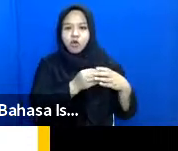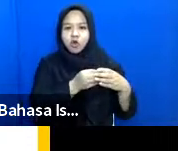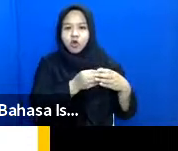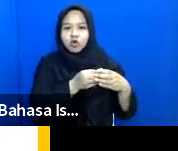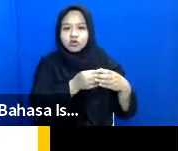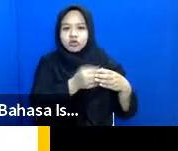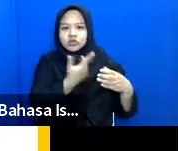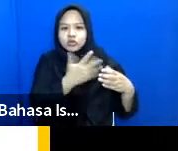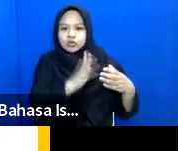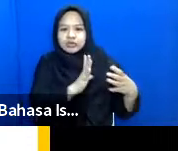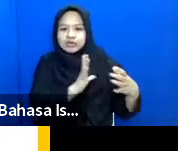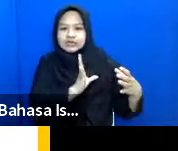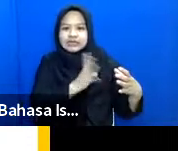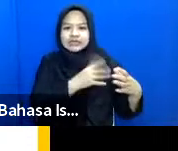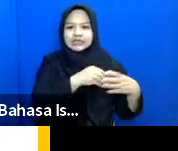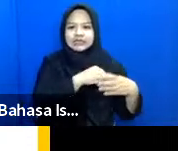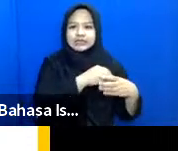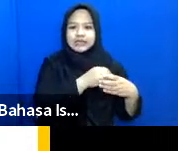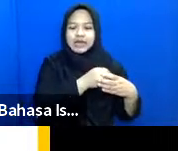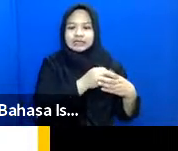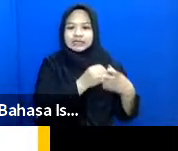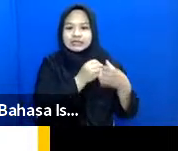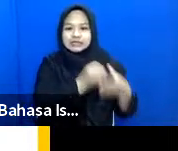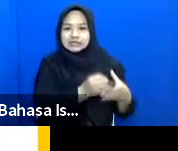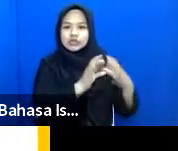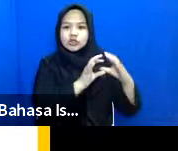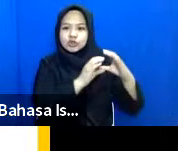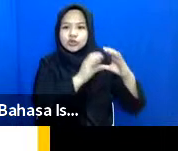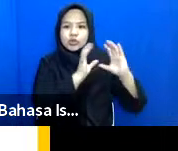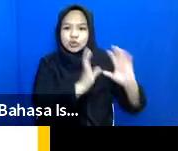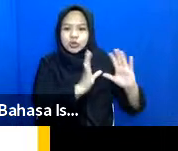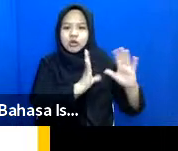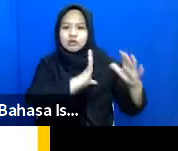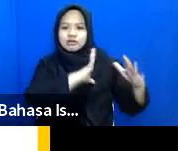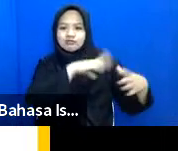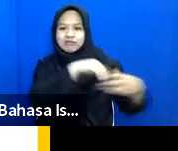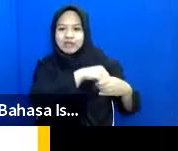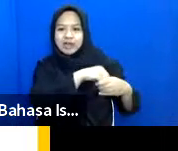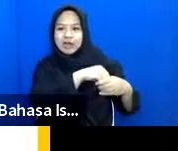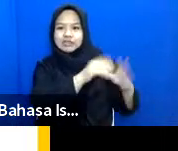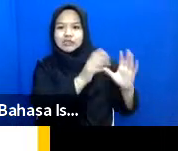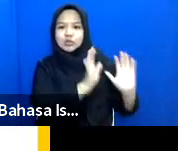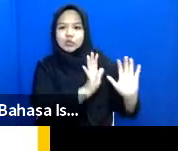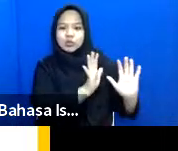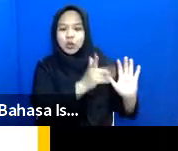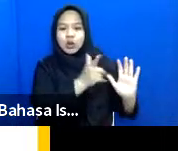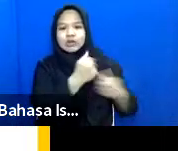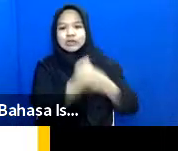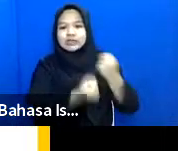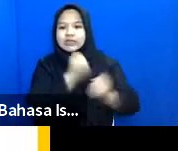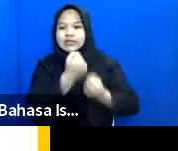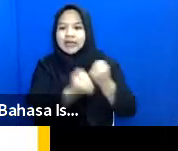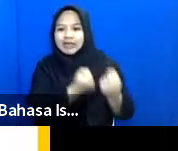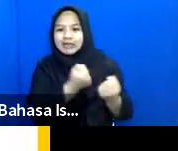sudah dimasukkan atau sudah terlibat dalam kegiatan-kegiatan